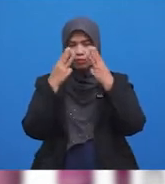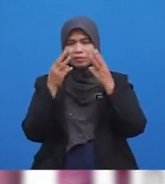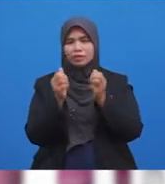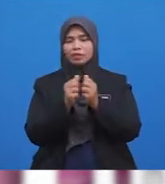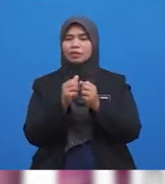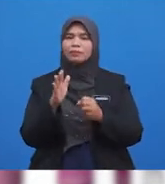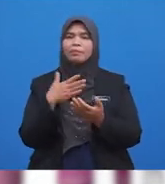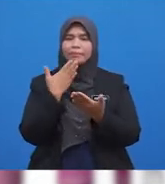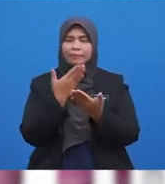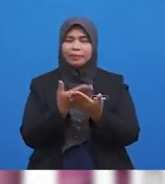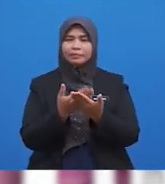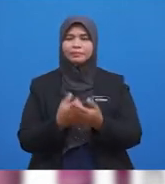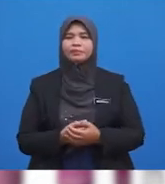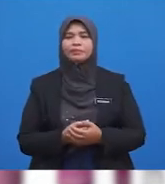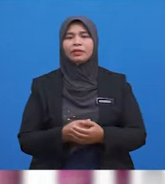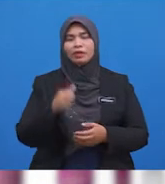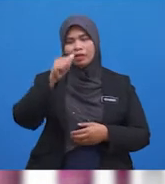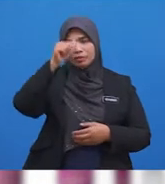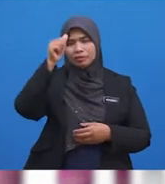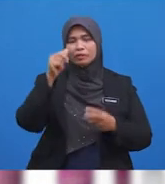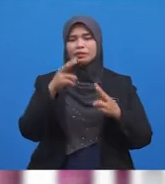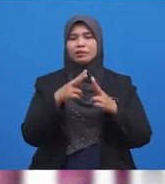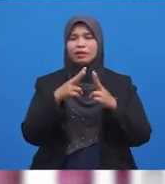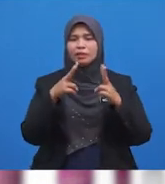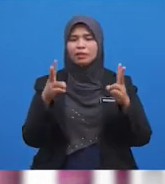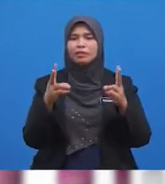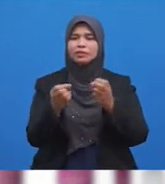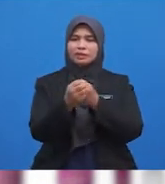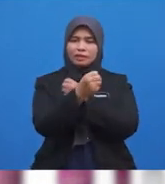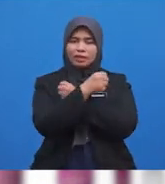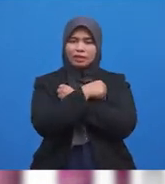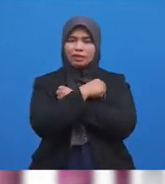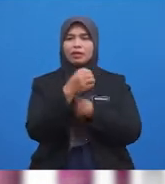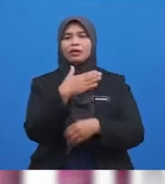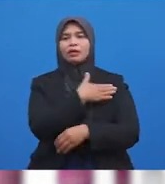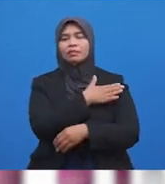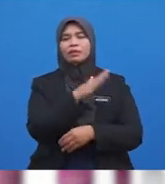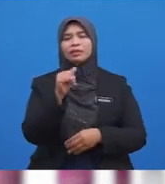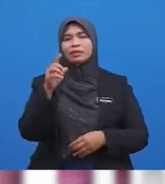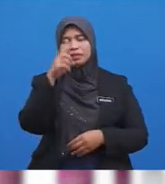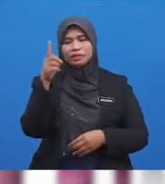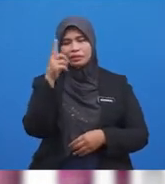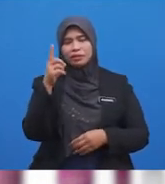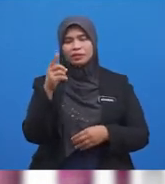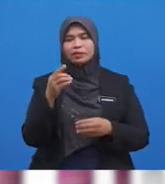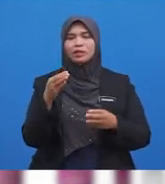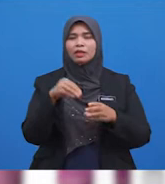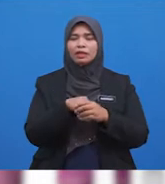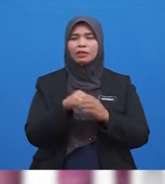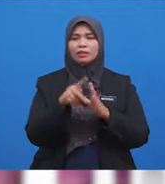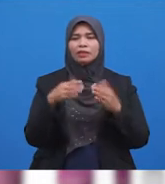Dengan Sempurna Allah Amat Menyayangi Hambanya Yang Sentiasa